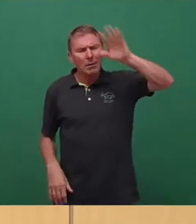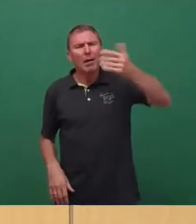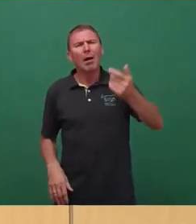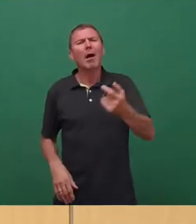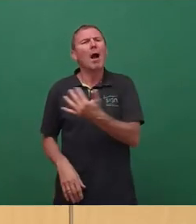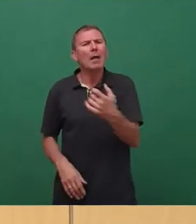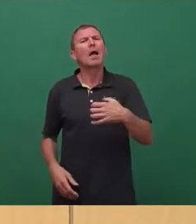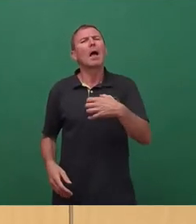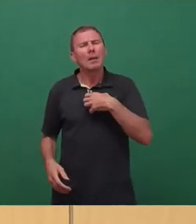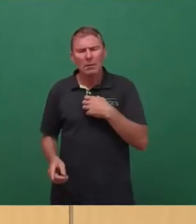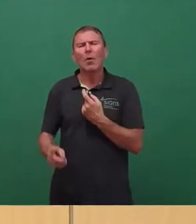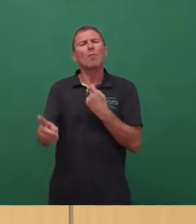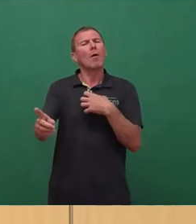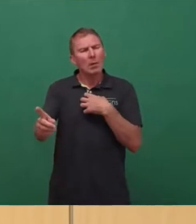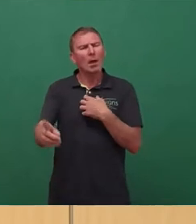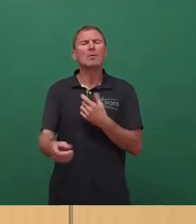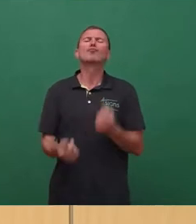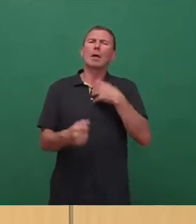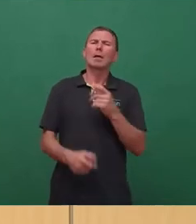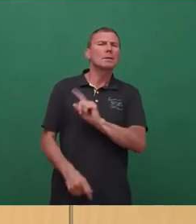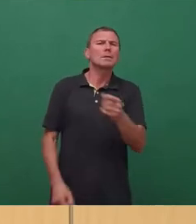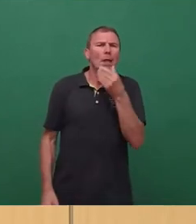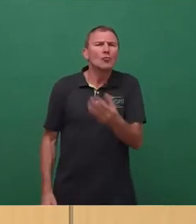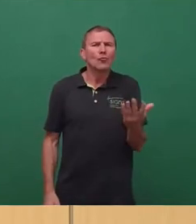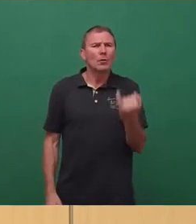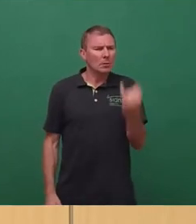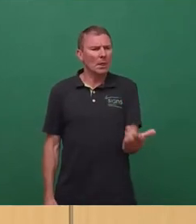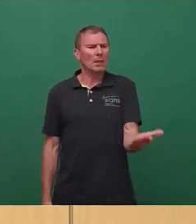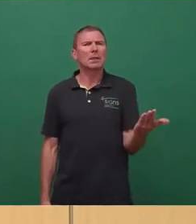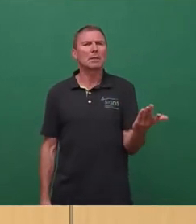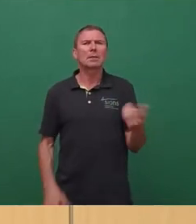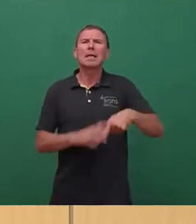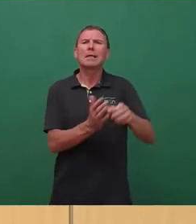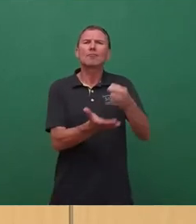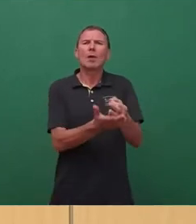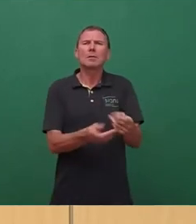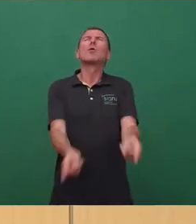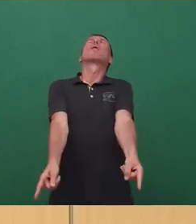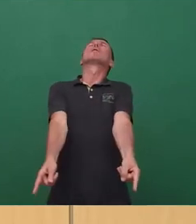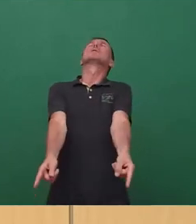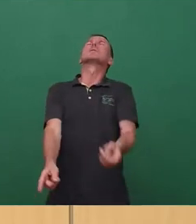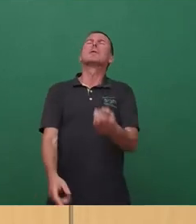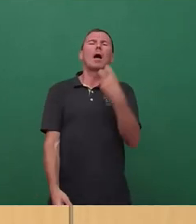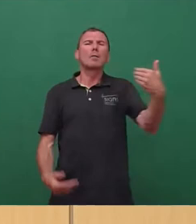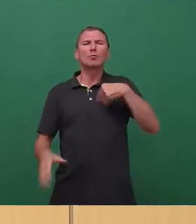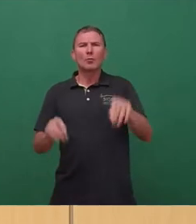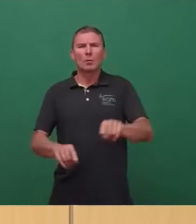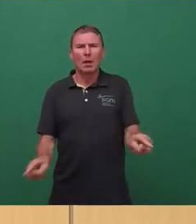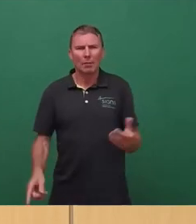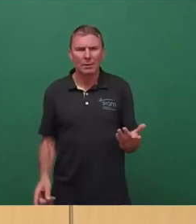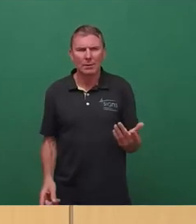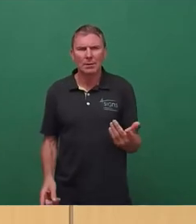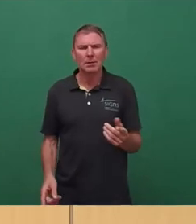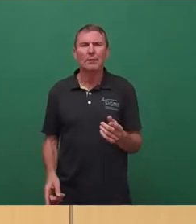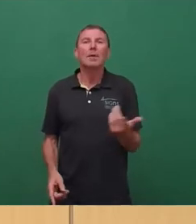krank, schwer krank. Es ist auch nicht schön, wenn ein Kind dann auf der Intensivstation liegt und keinen Besuch bekommen kann. Long